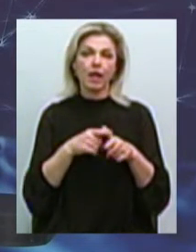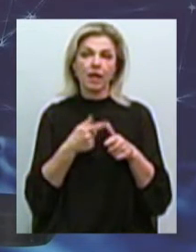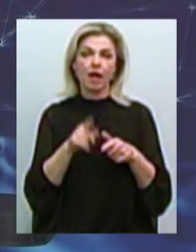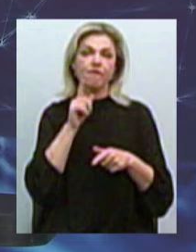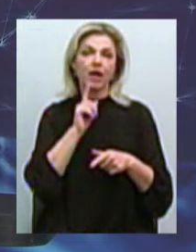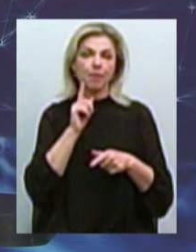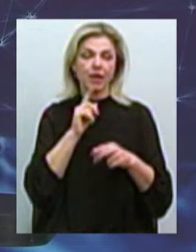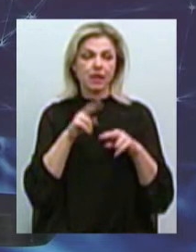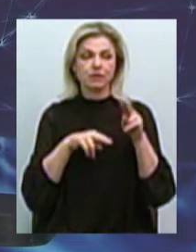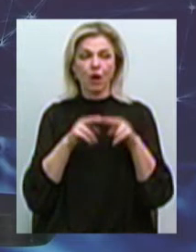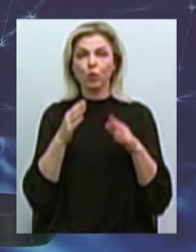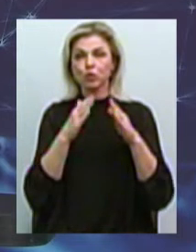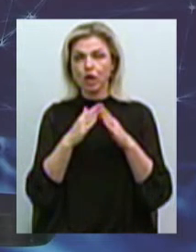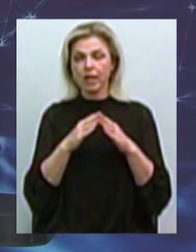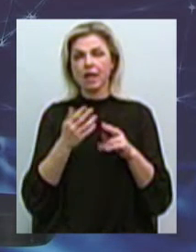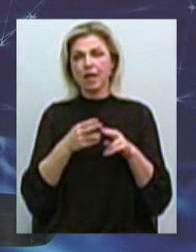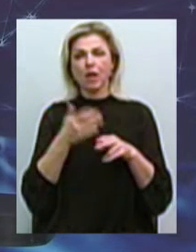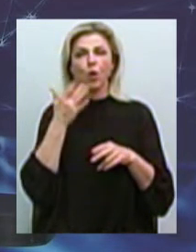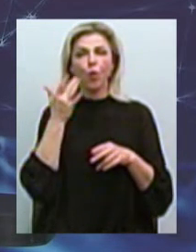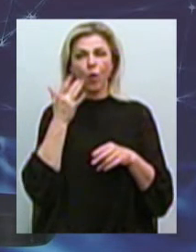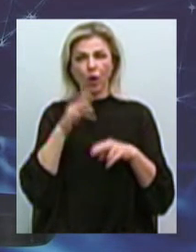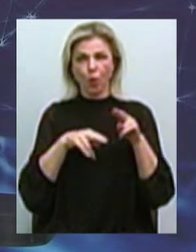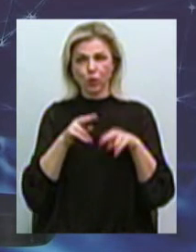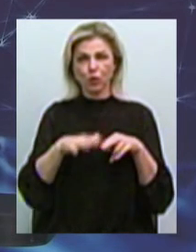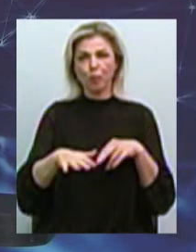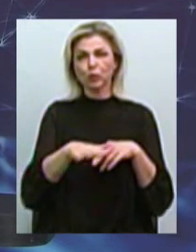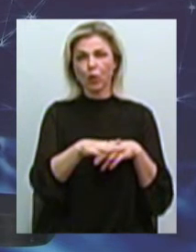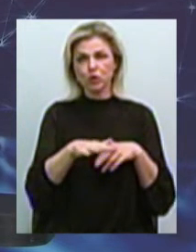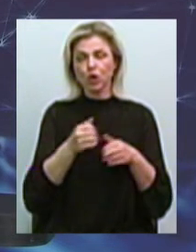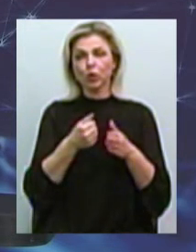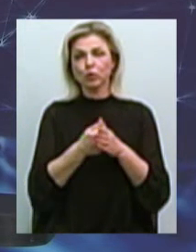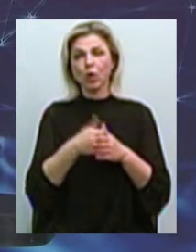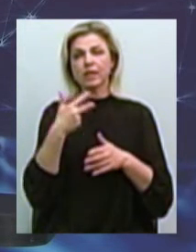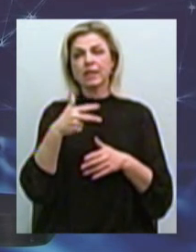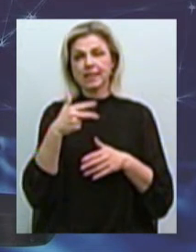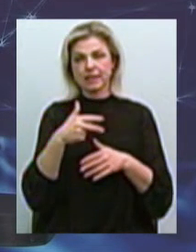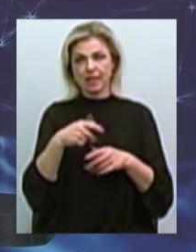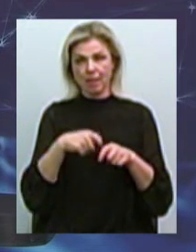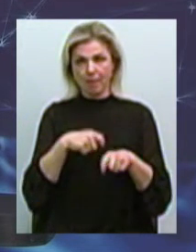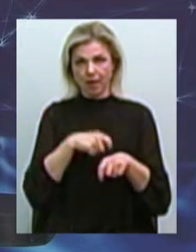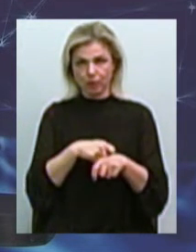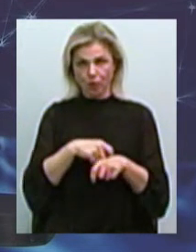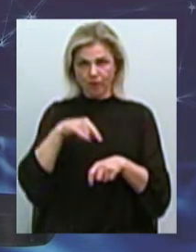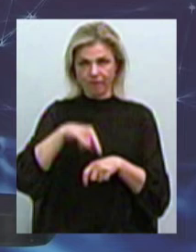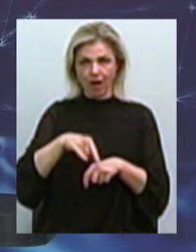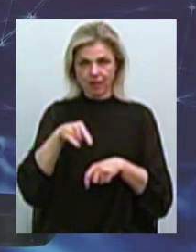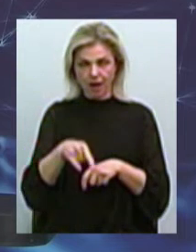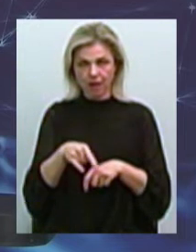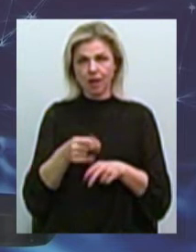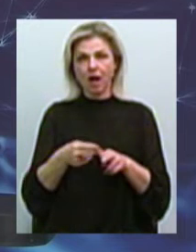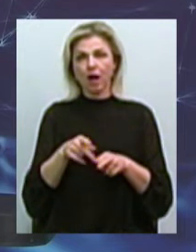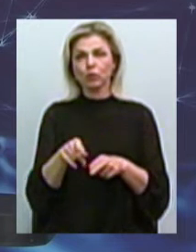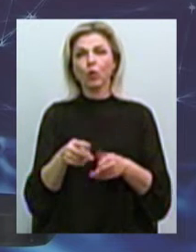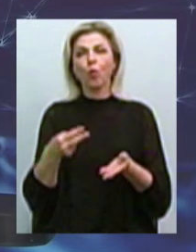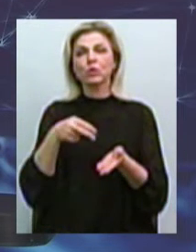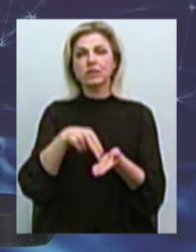це такі зберігання з легкій конструкцією, площадю до 30 квадратних метрів, які там встановлені без